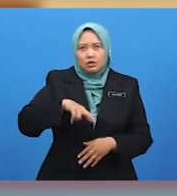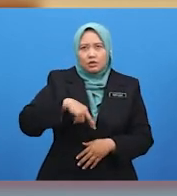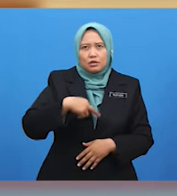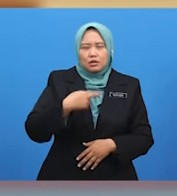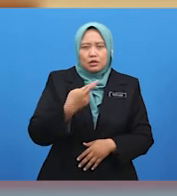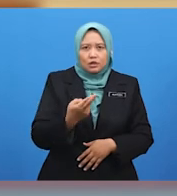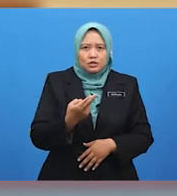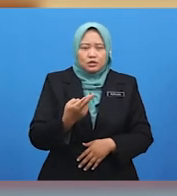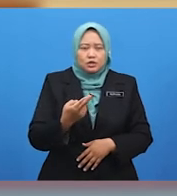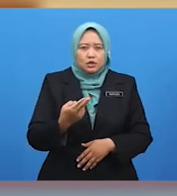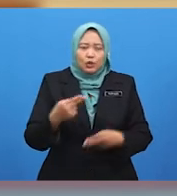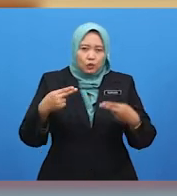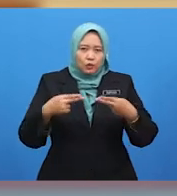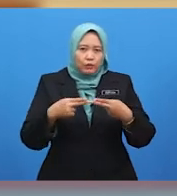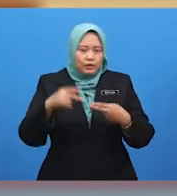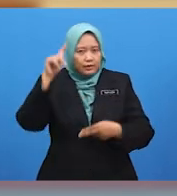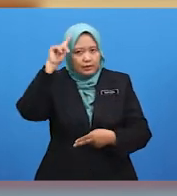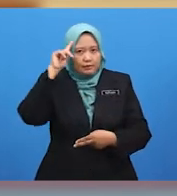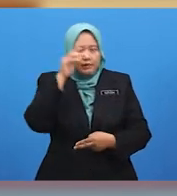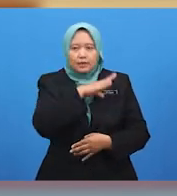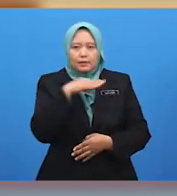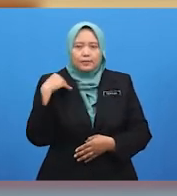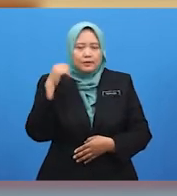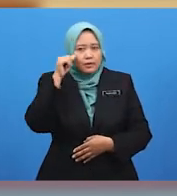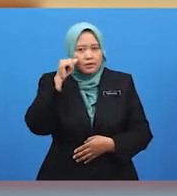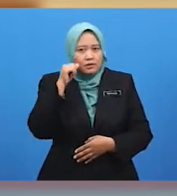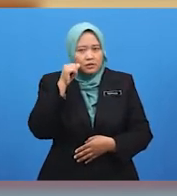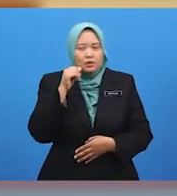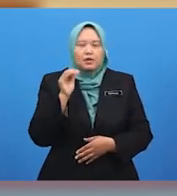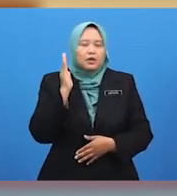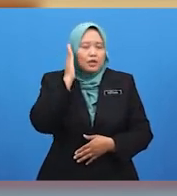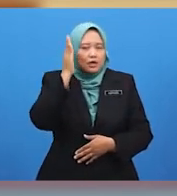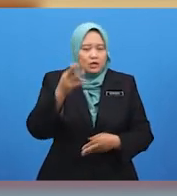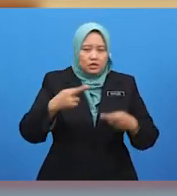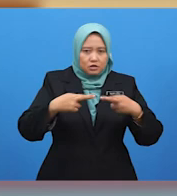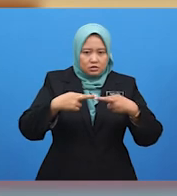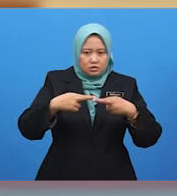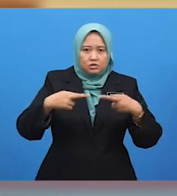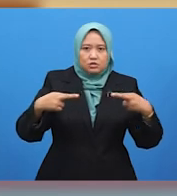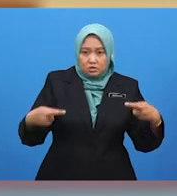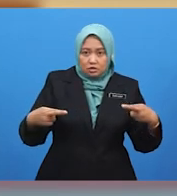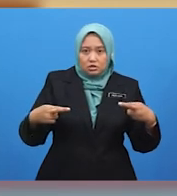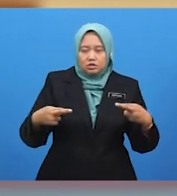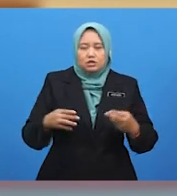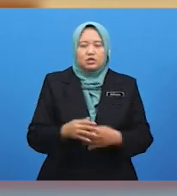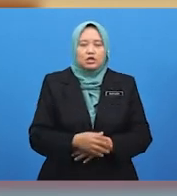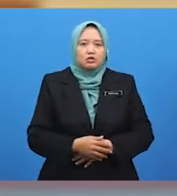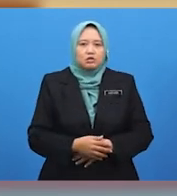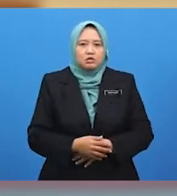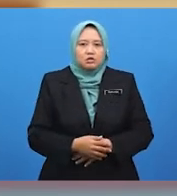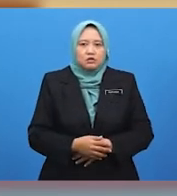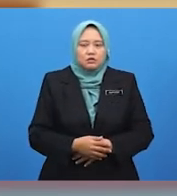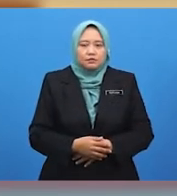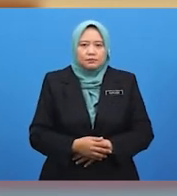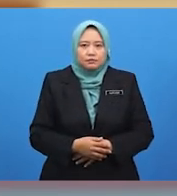semakin renggang dan bermasam muka. Betul, Kumki. Jika Alicia tidak